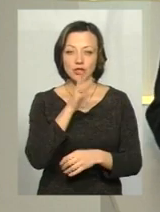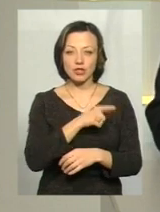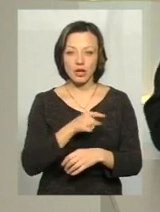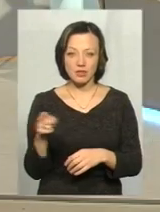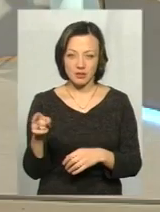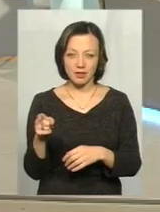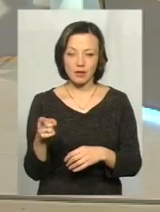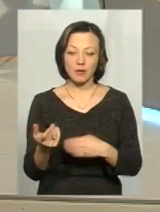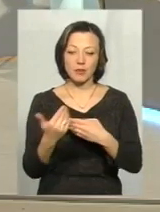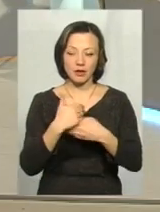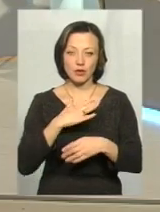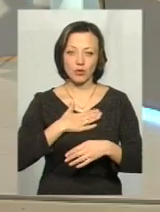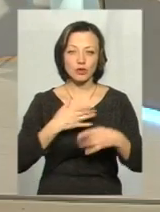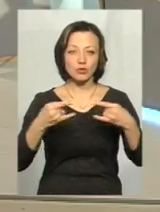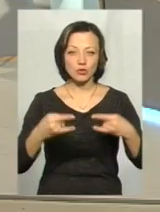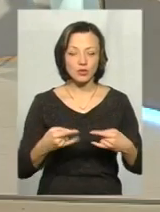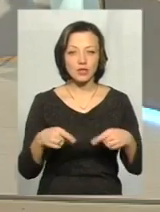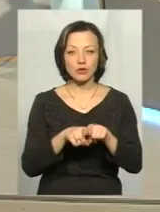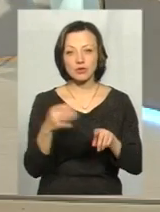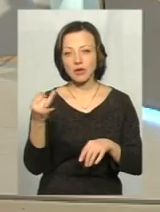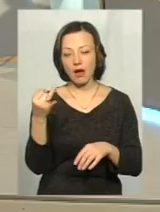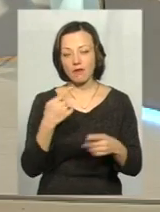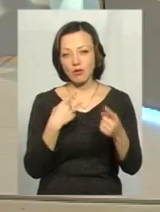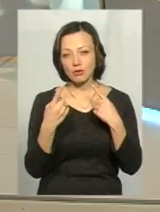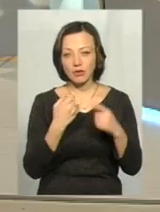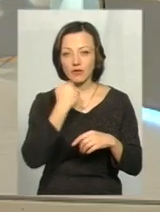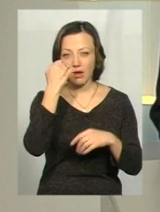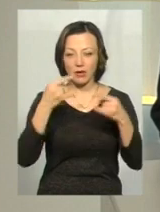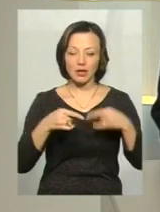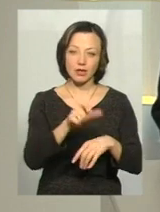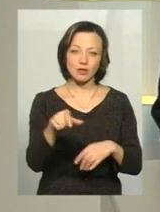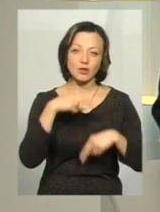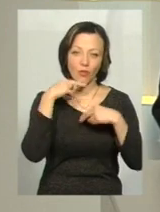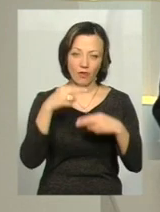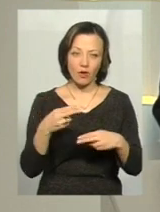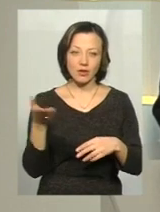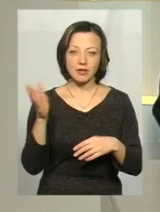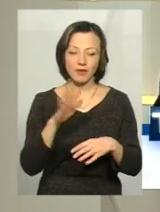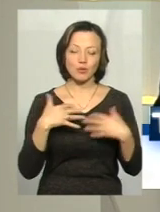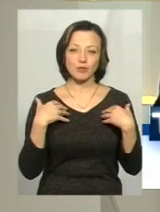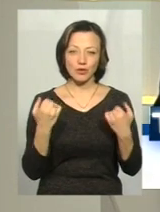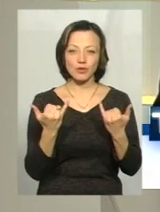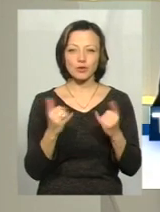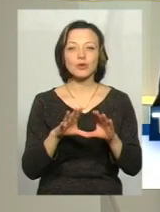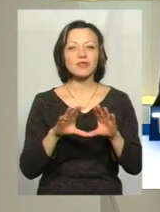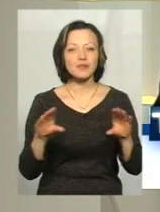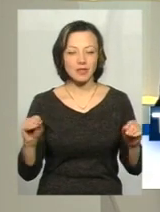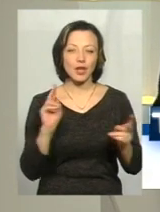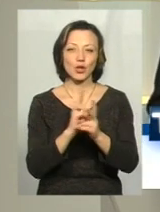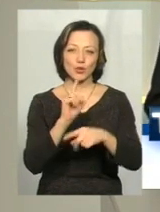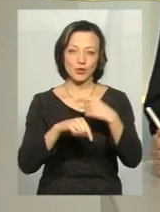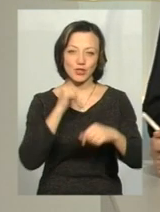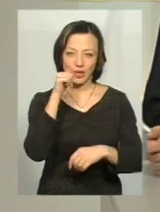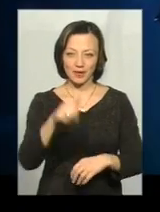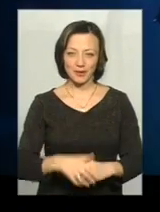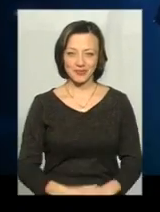прийти у нашу студію за таку цікаву розмову. Дякую телеглядачам за увагу. Давайте будемо здорові. А на сьогодні все. До зустрічі